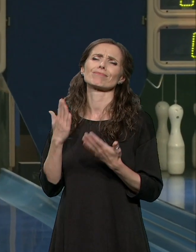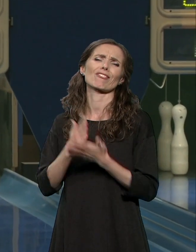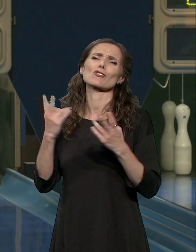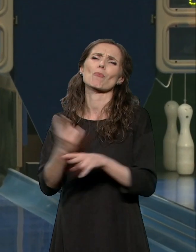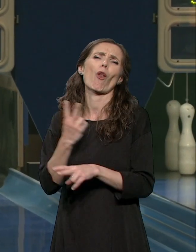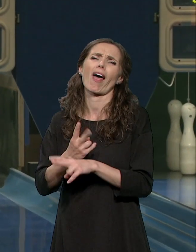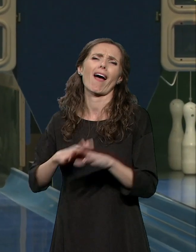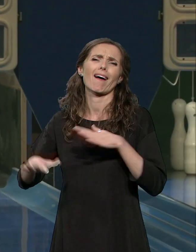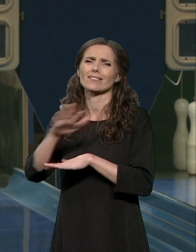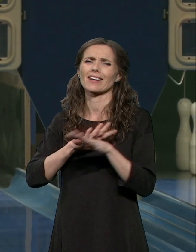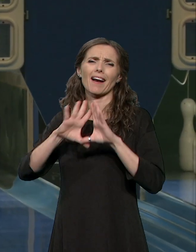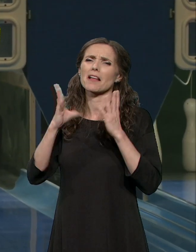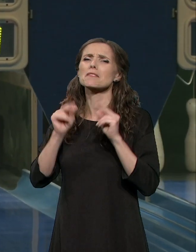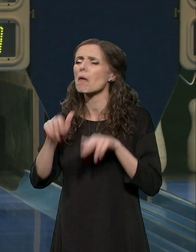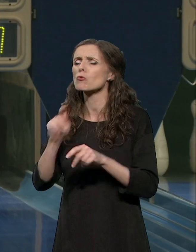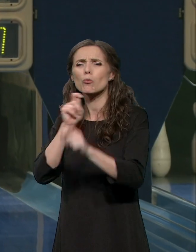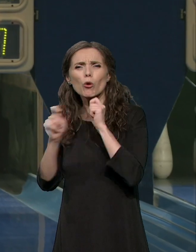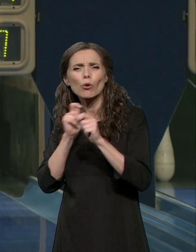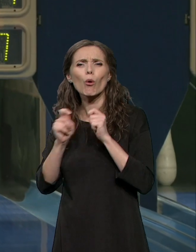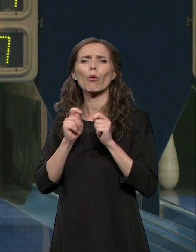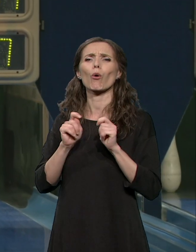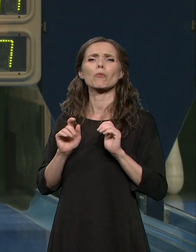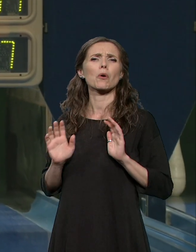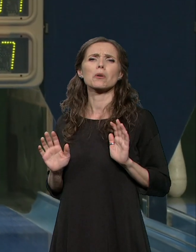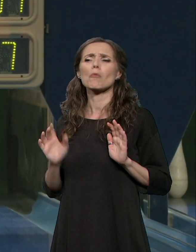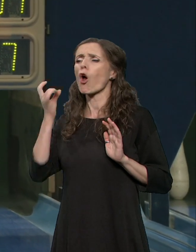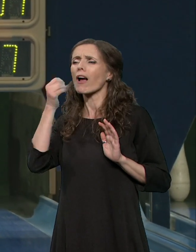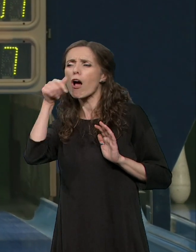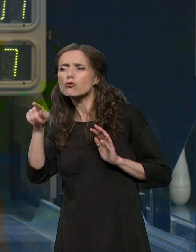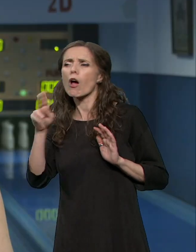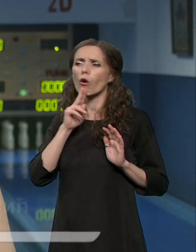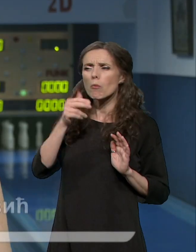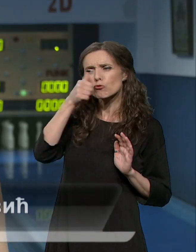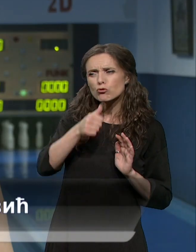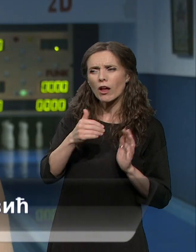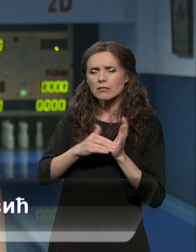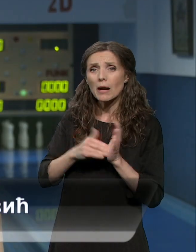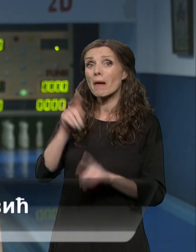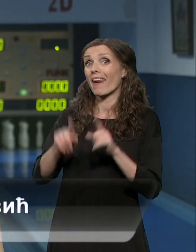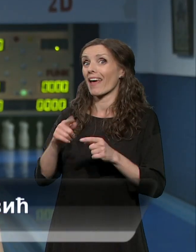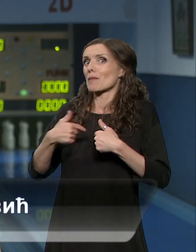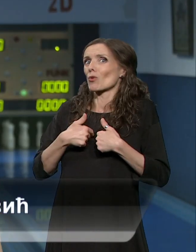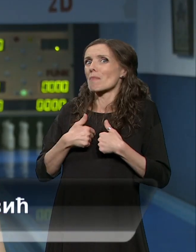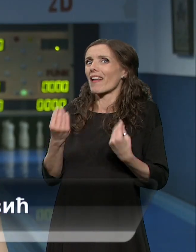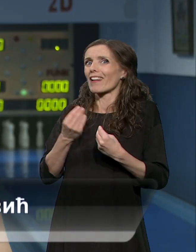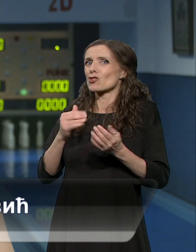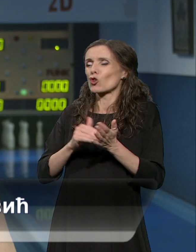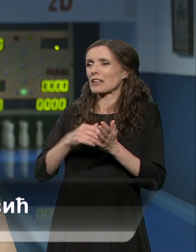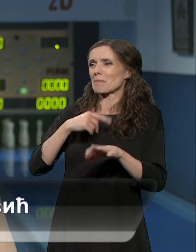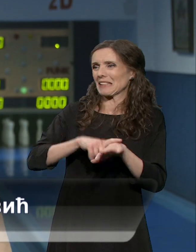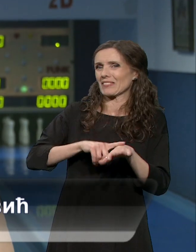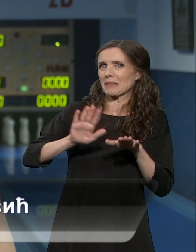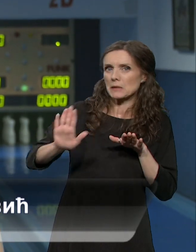tako reći. Sve možemo da se dogovarimo kad kome šta treba. Neki put meni zatreba neko vreme,